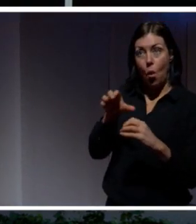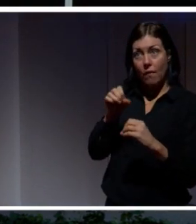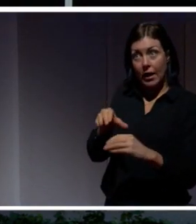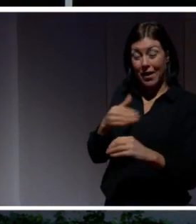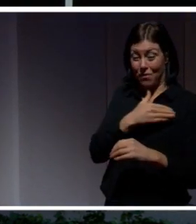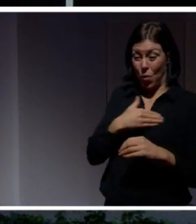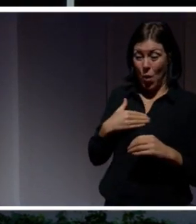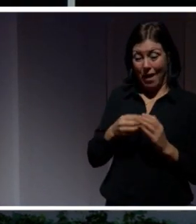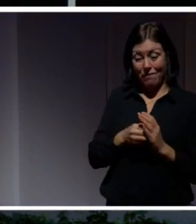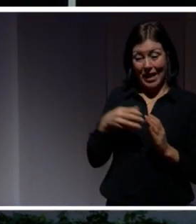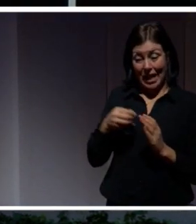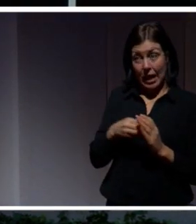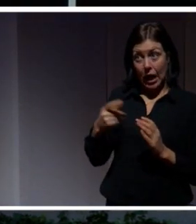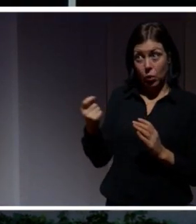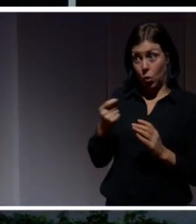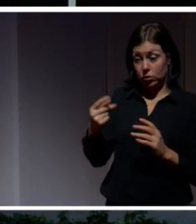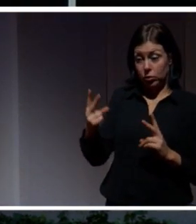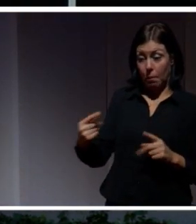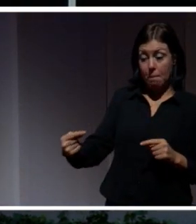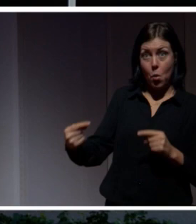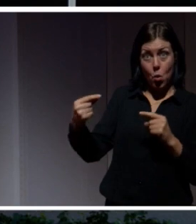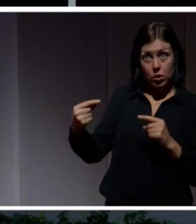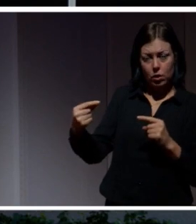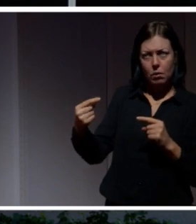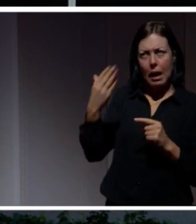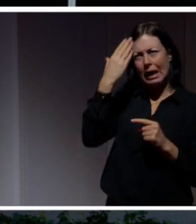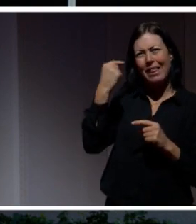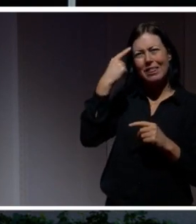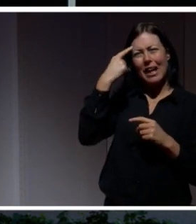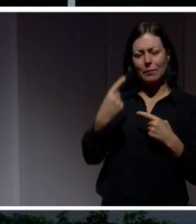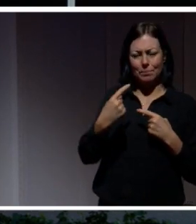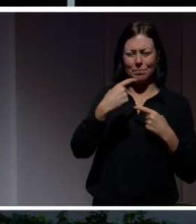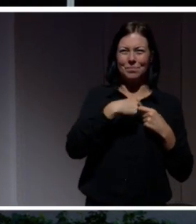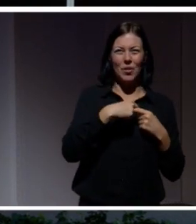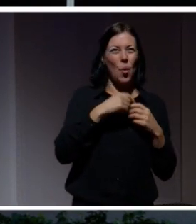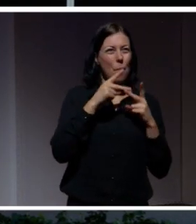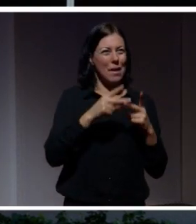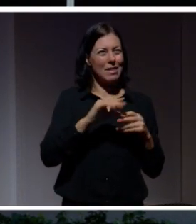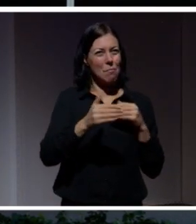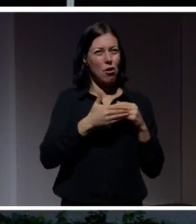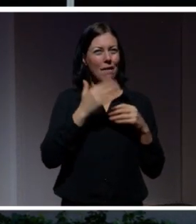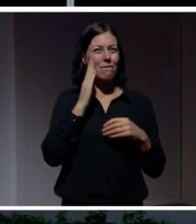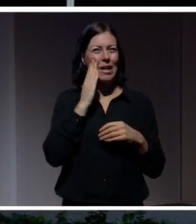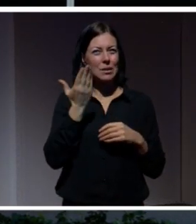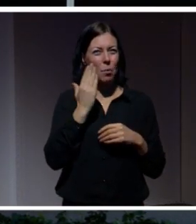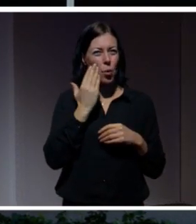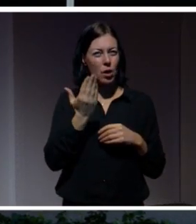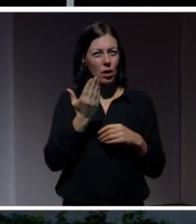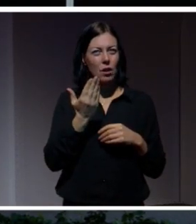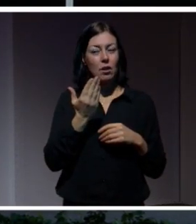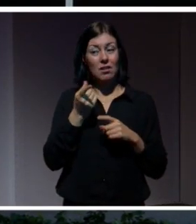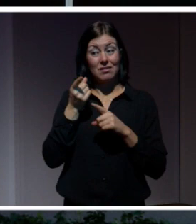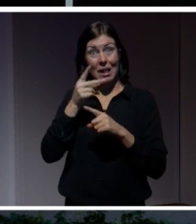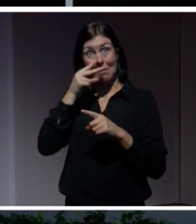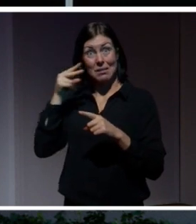värderingar? Är det någonting som motverkar det? Och här kan man ju börja tänka tillbaka till exemplet med Facebook igen. Utifrån det här perspektivet så